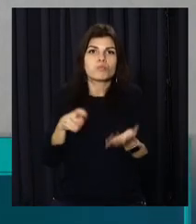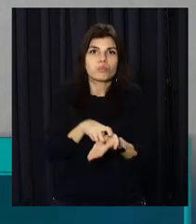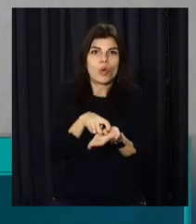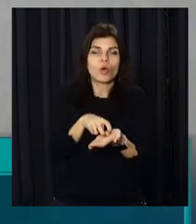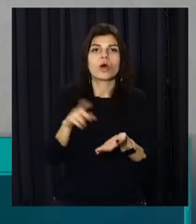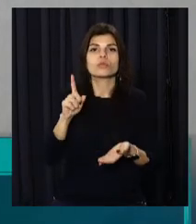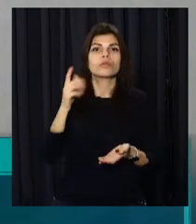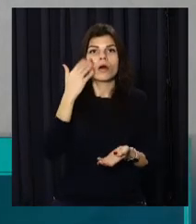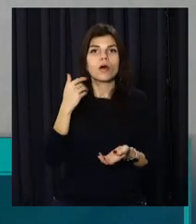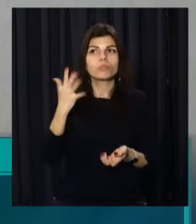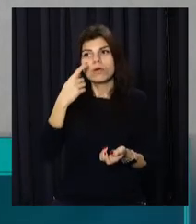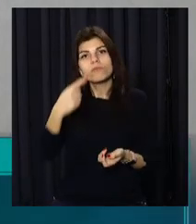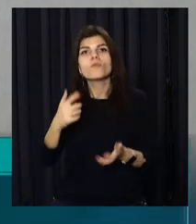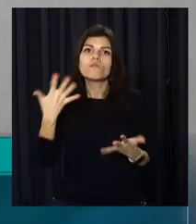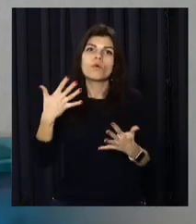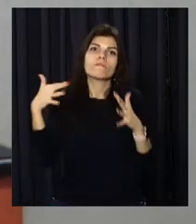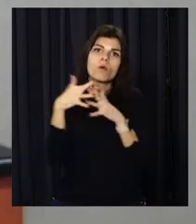виручені гривні виводити.